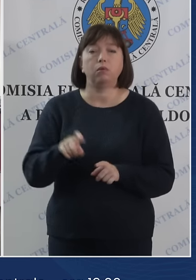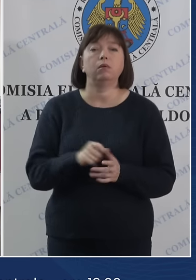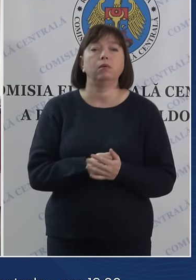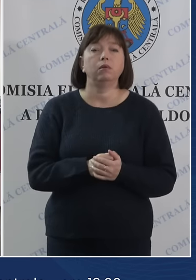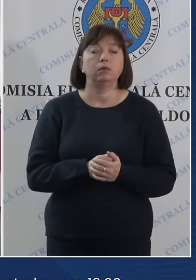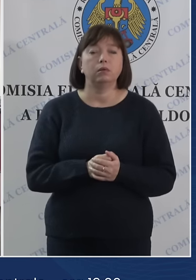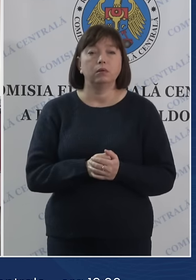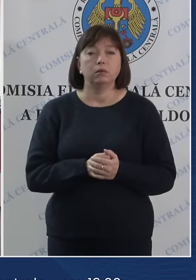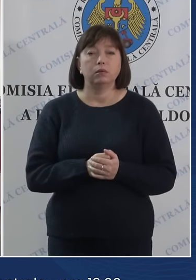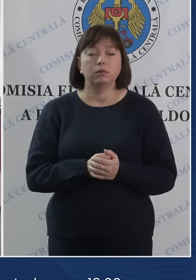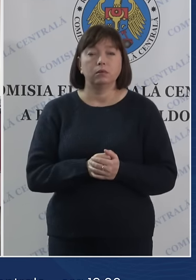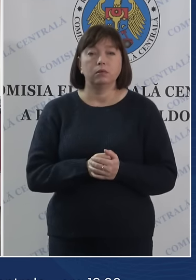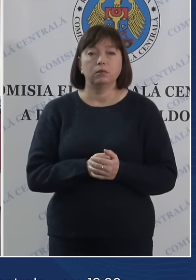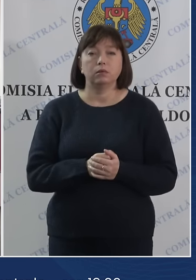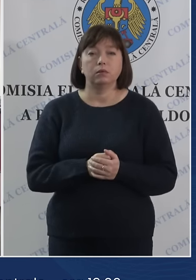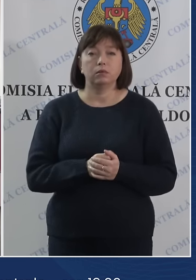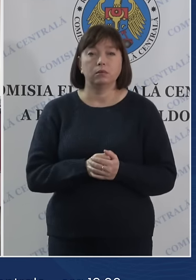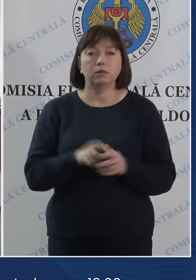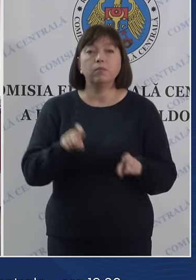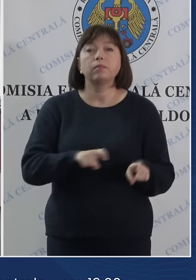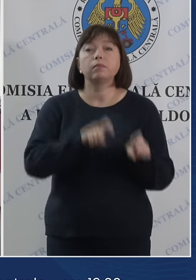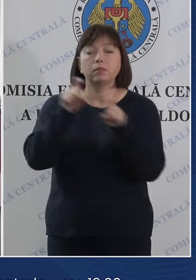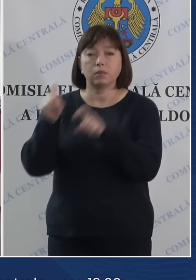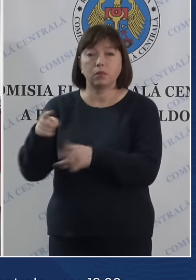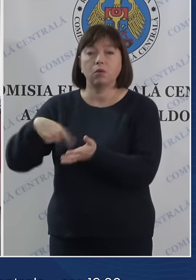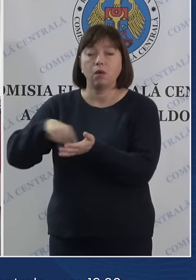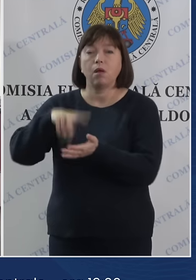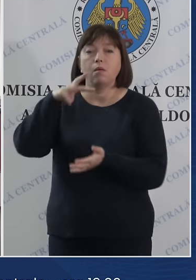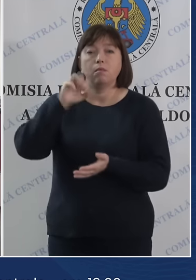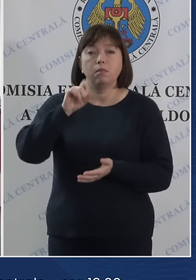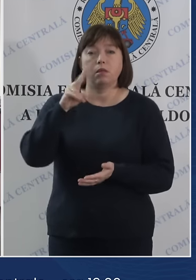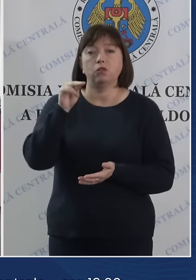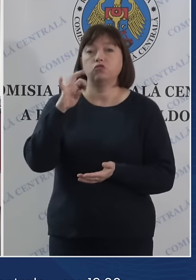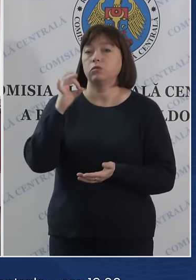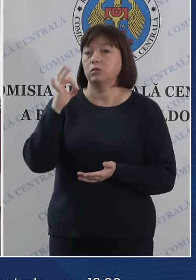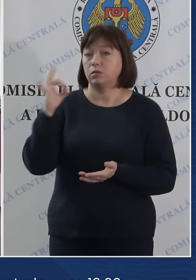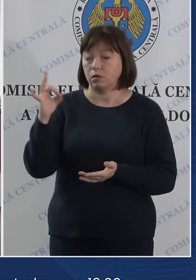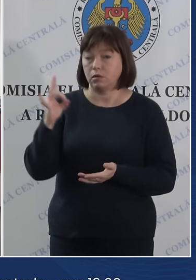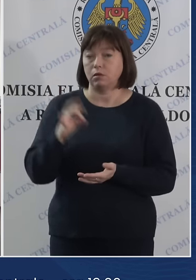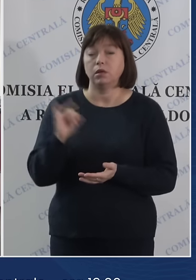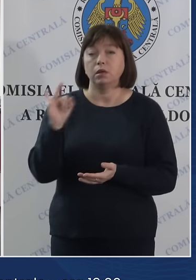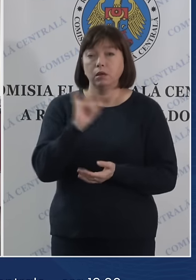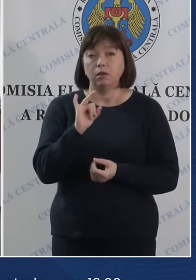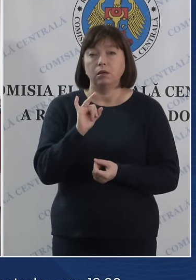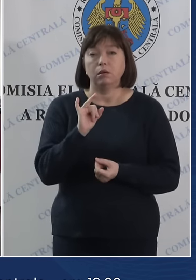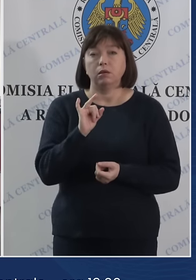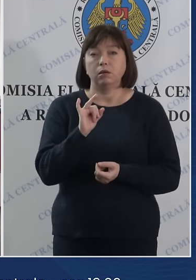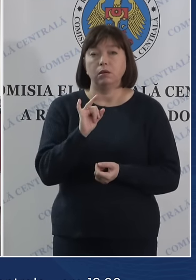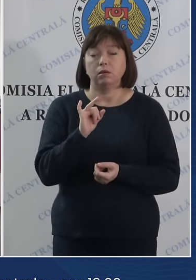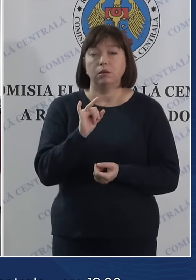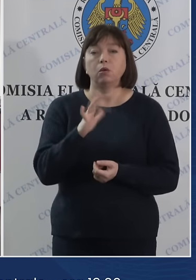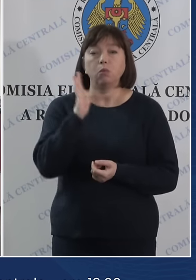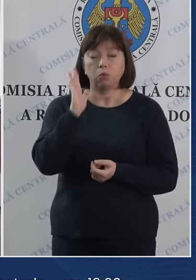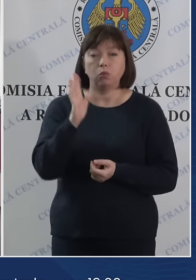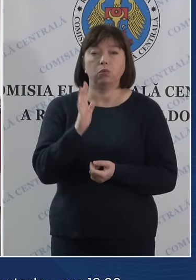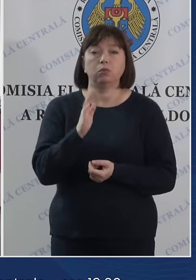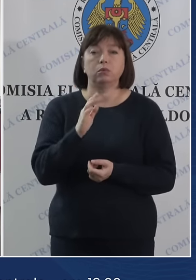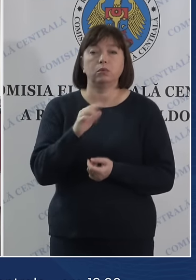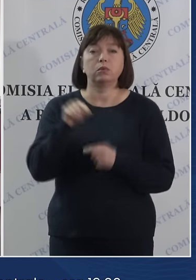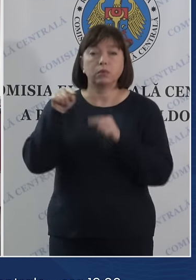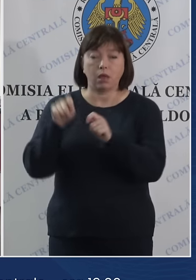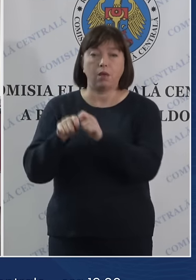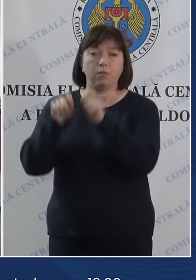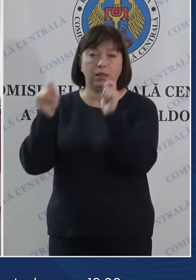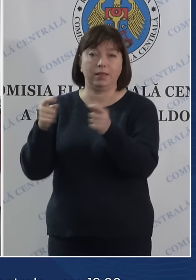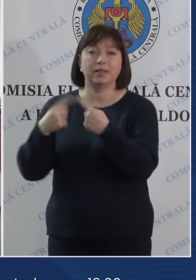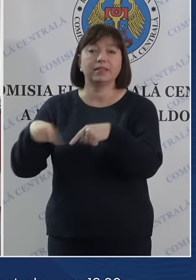în orașul Manchester și urmează să organizeze secția de